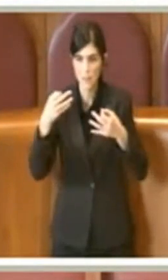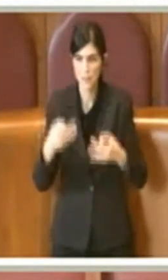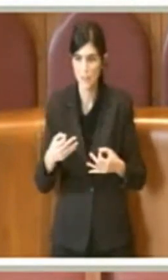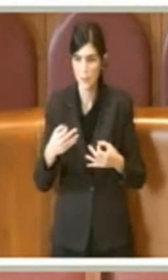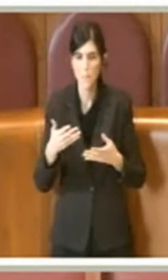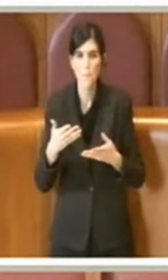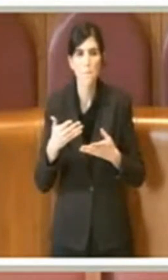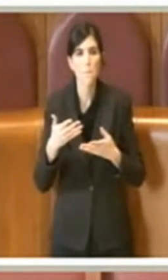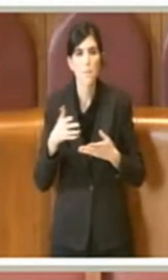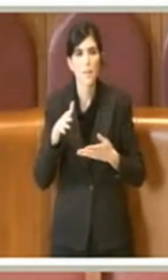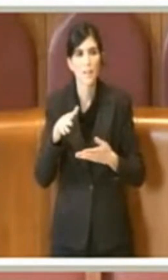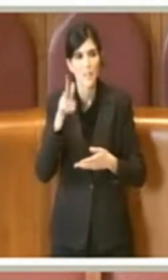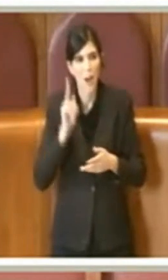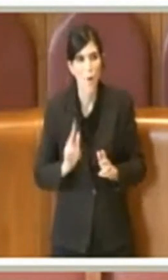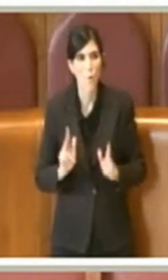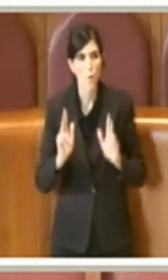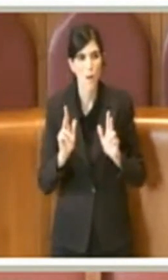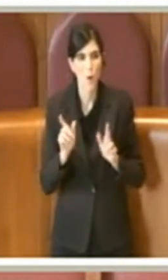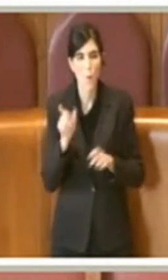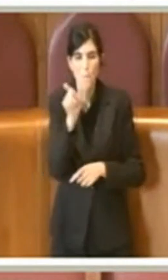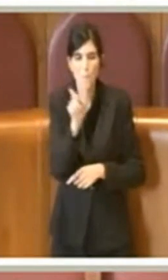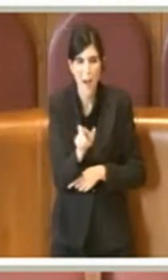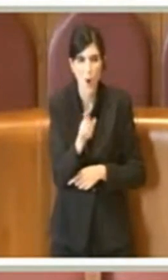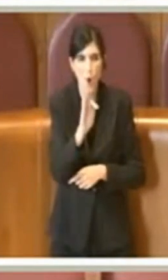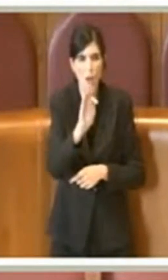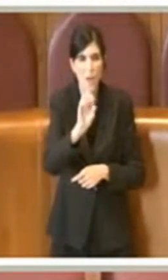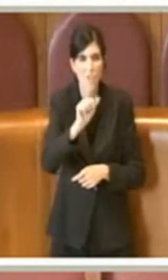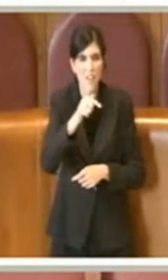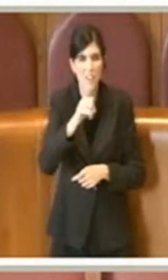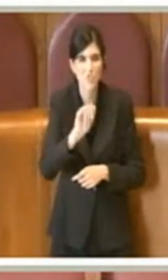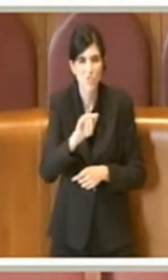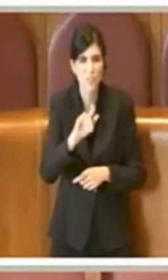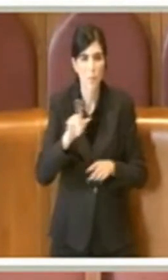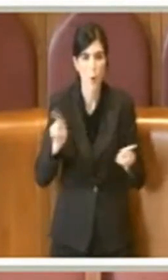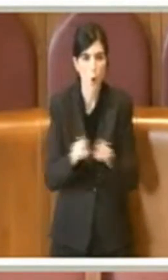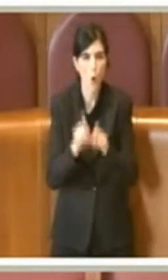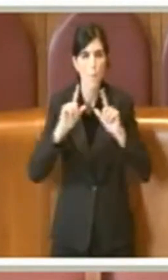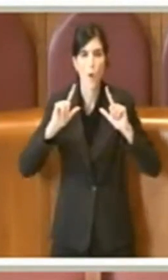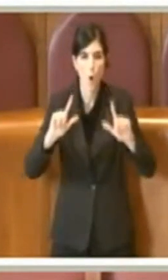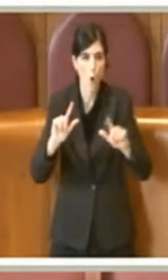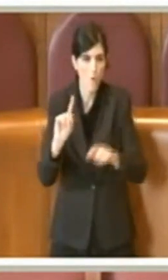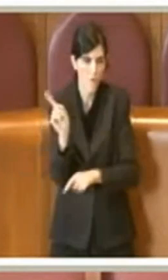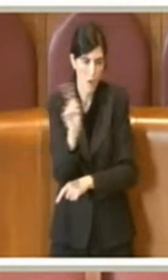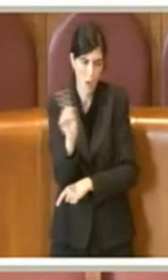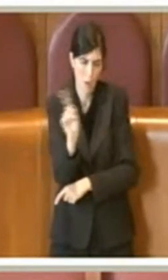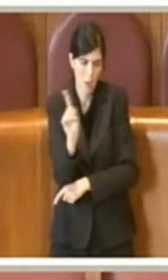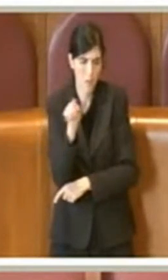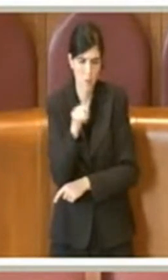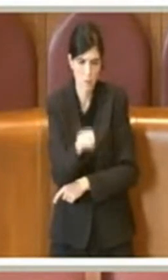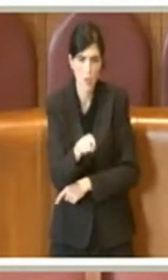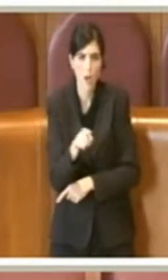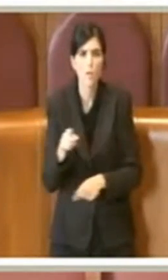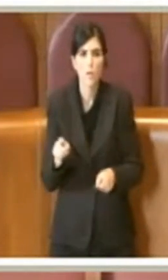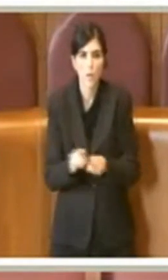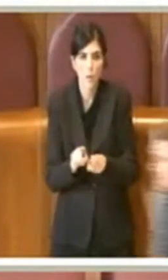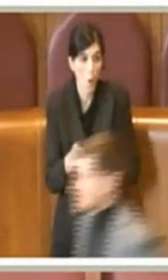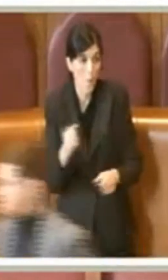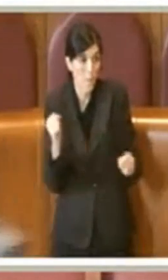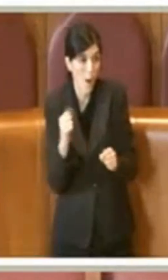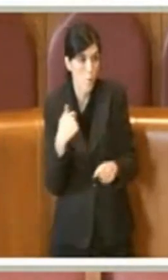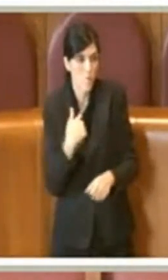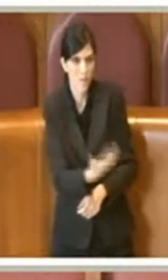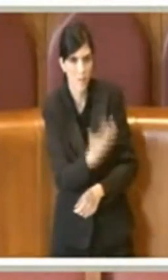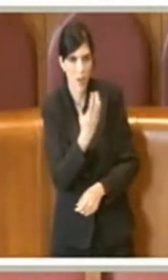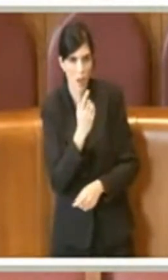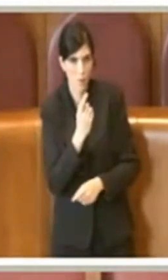hanno pensato che la parola feticismo culturale fosse un'ingiuria visto che mi hanno anche denunciata per questo. Ecco no, è un termine